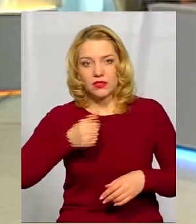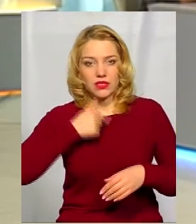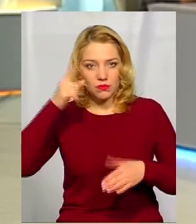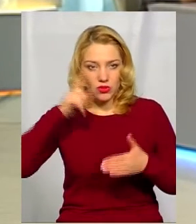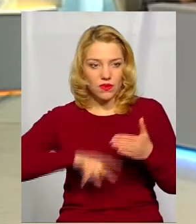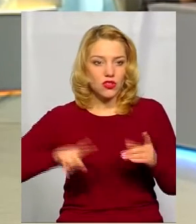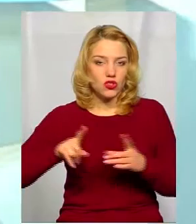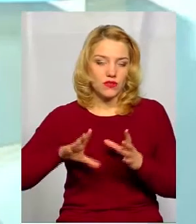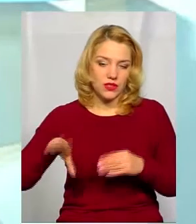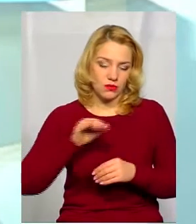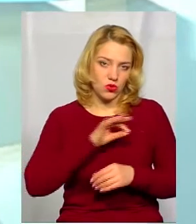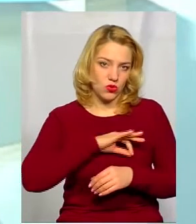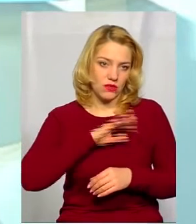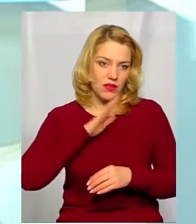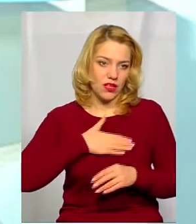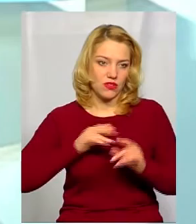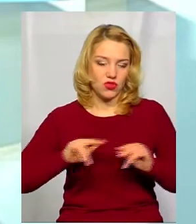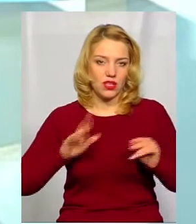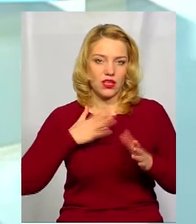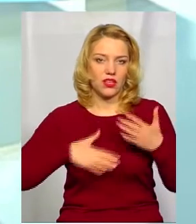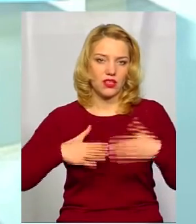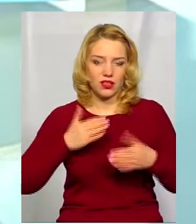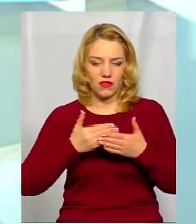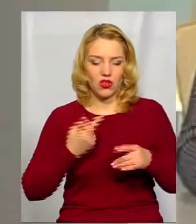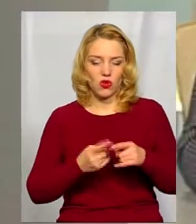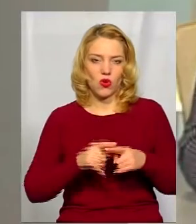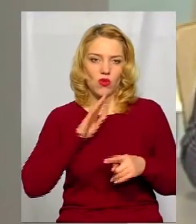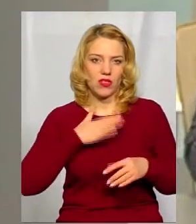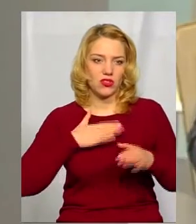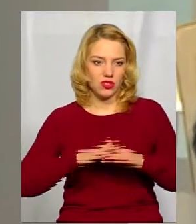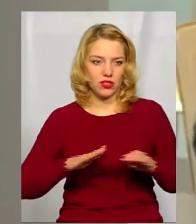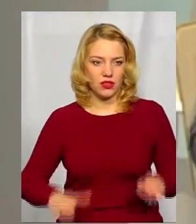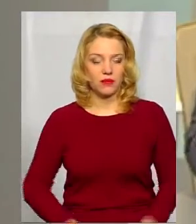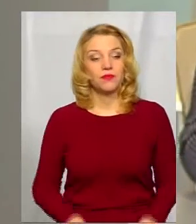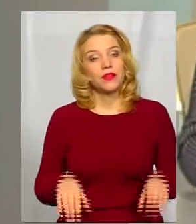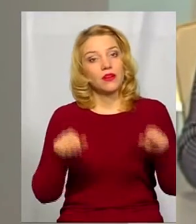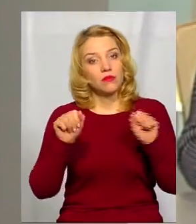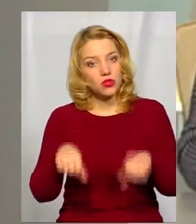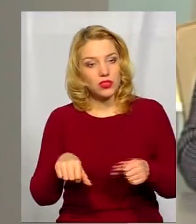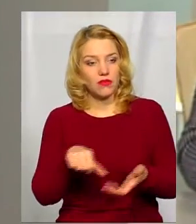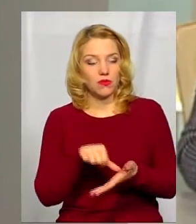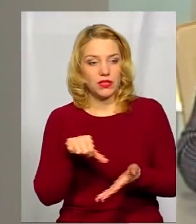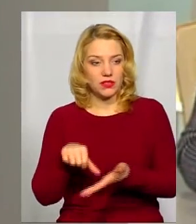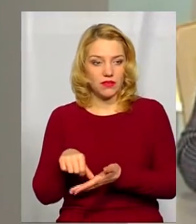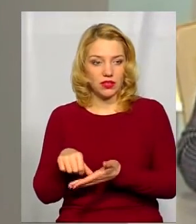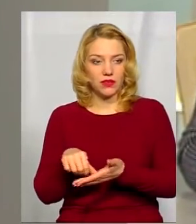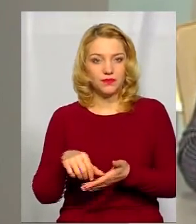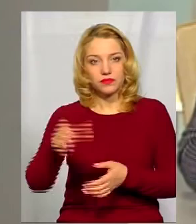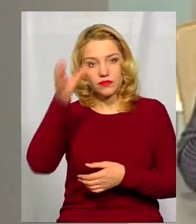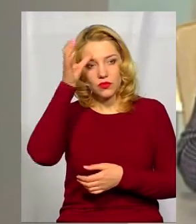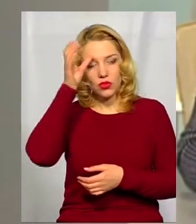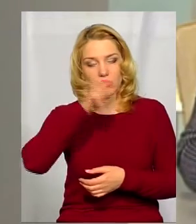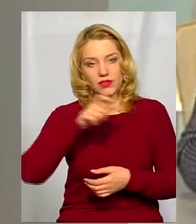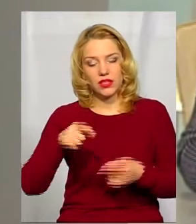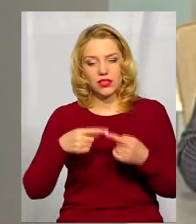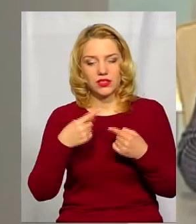користуватися всі наші вчителі і радіти від нього наші діти. Можливо, представники освітяни